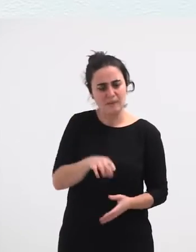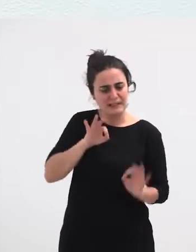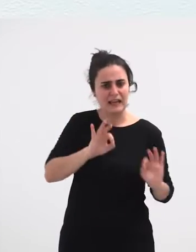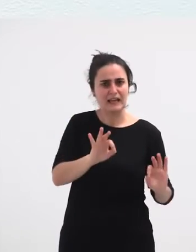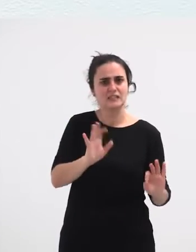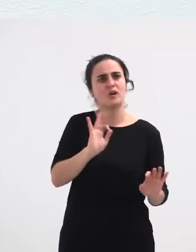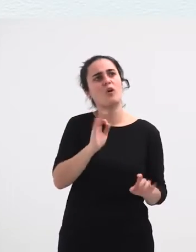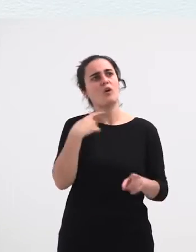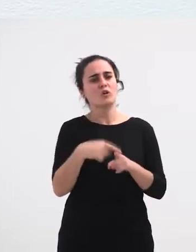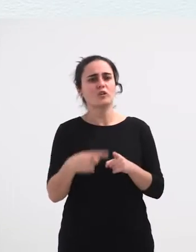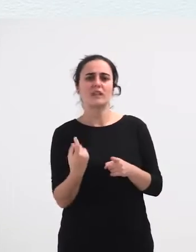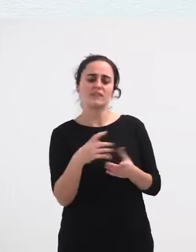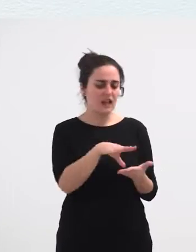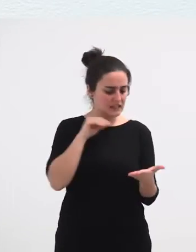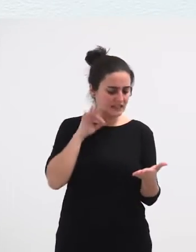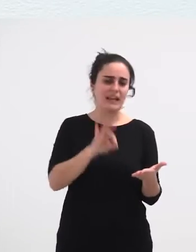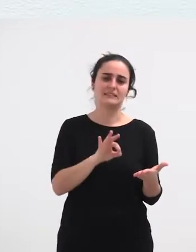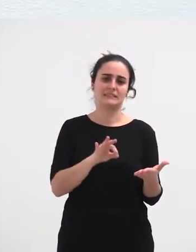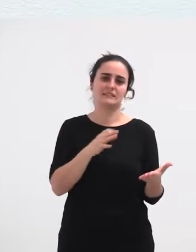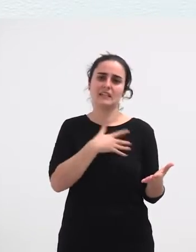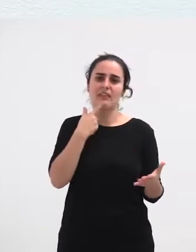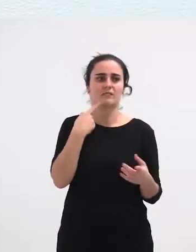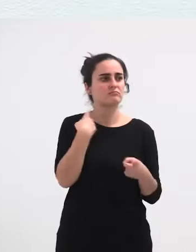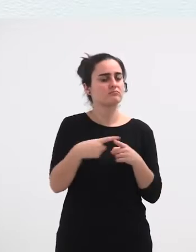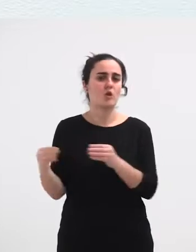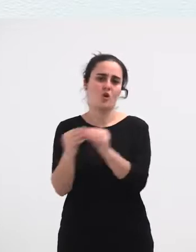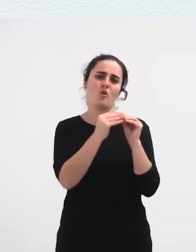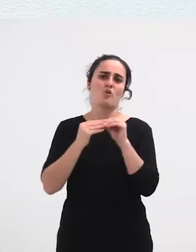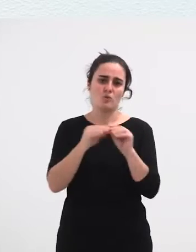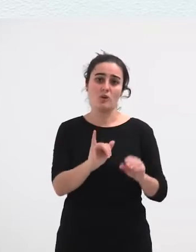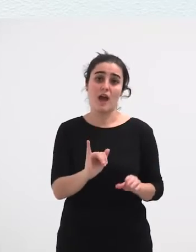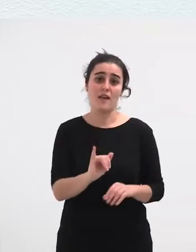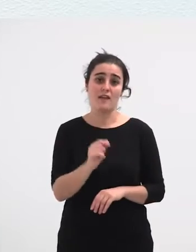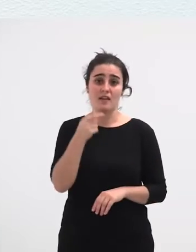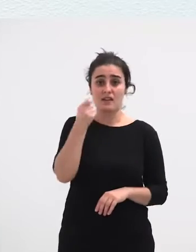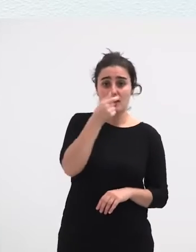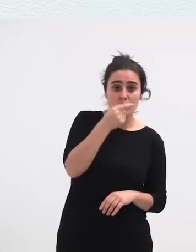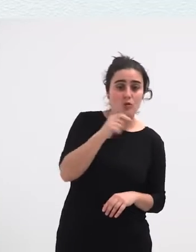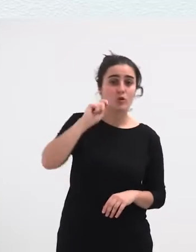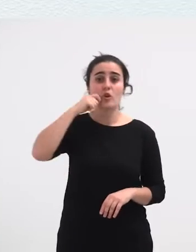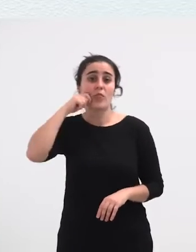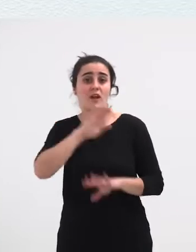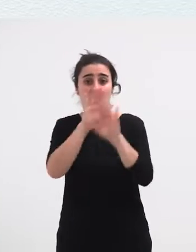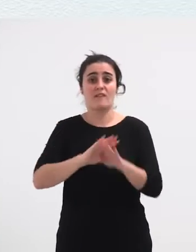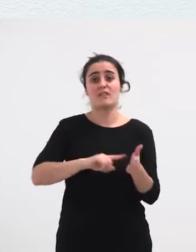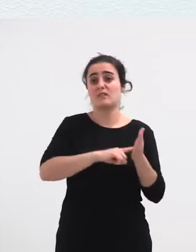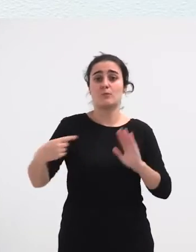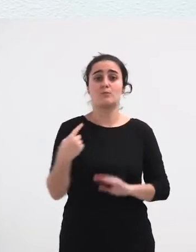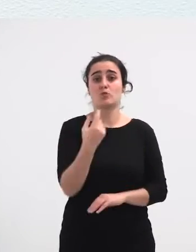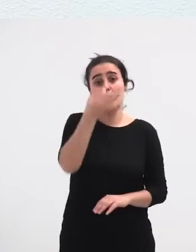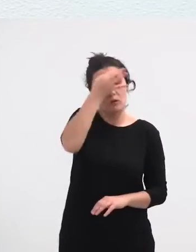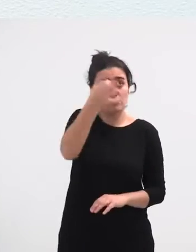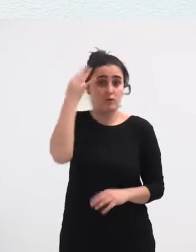Dozak Hulertzeko Dagoen Ez takin Zer Era Ez Eda Bueno Irunetan Ondarribia Gipuzkoako Bi Herribira Eta Euskanerriko